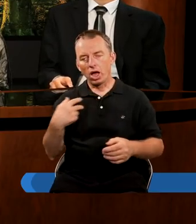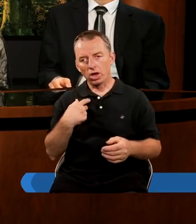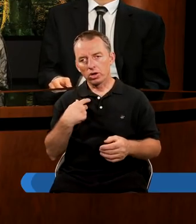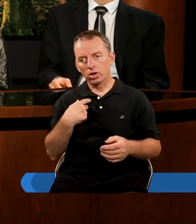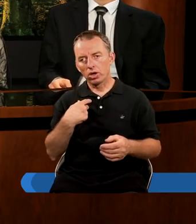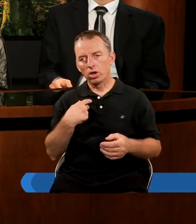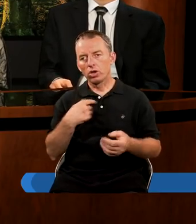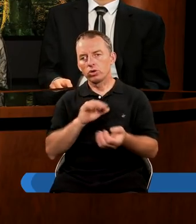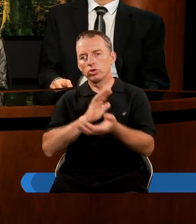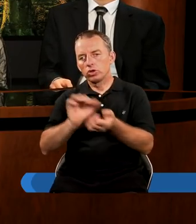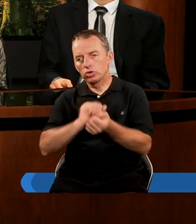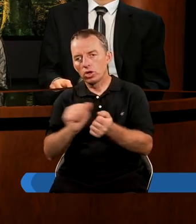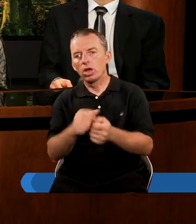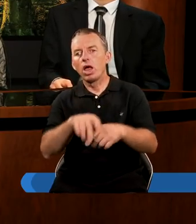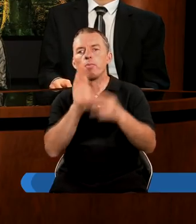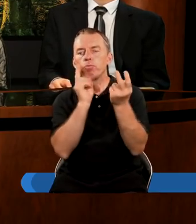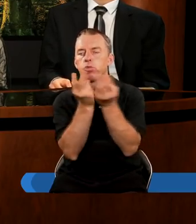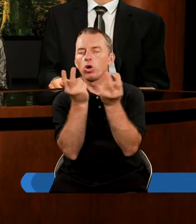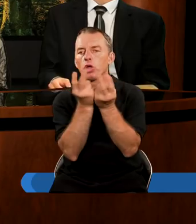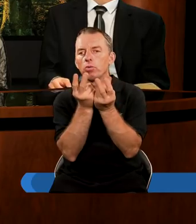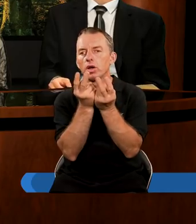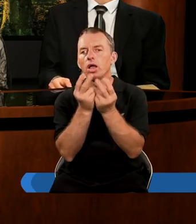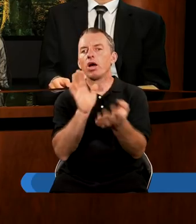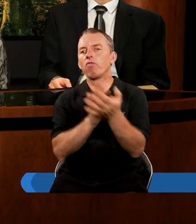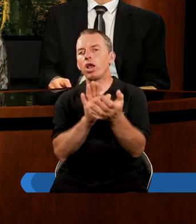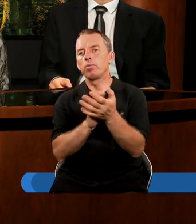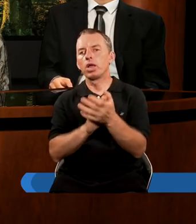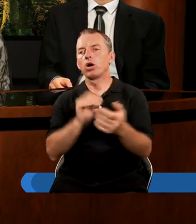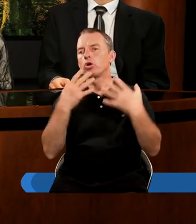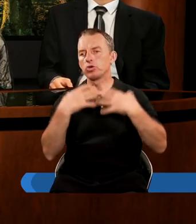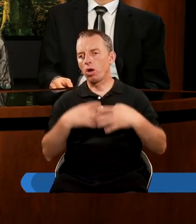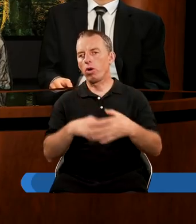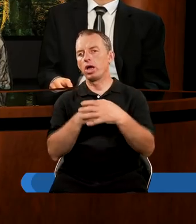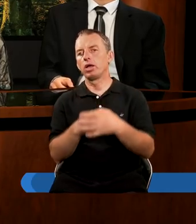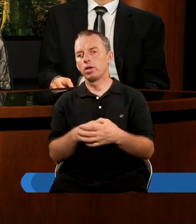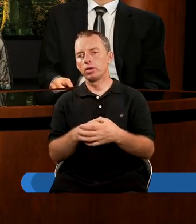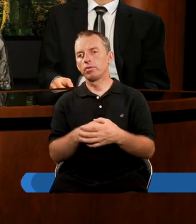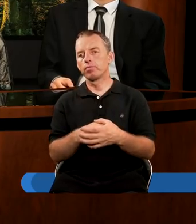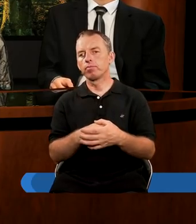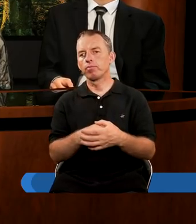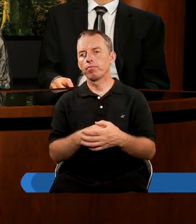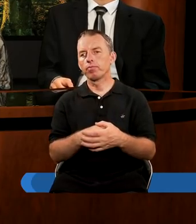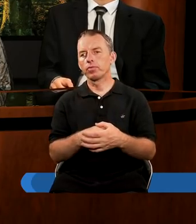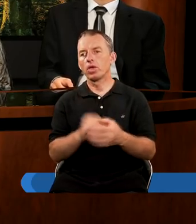nasze poniżone ciało na podobne do swego chwalebnego ciała. Tak jest. Tak.